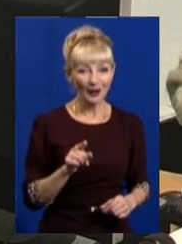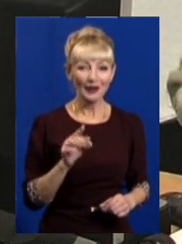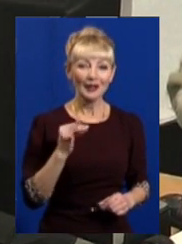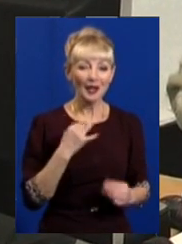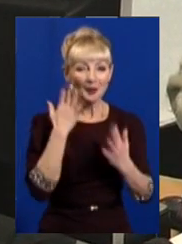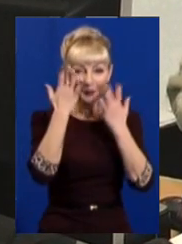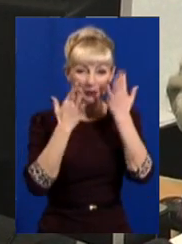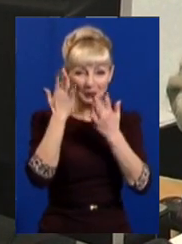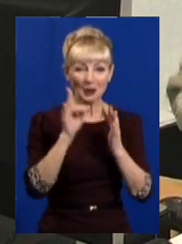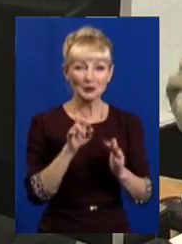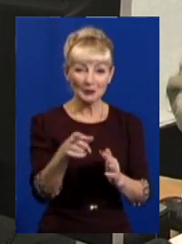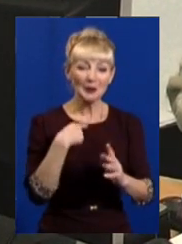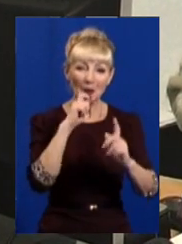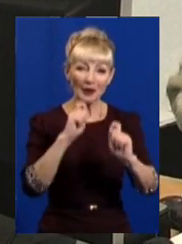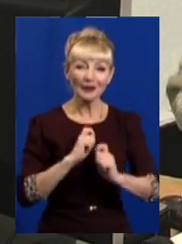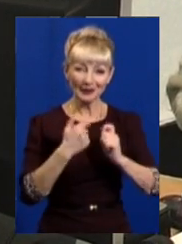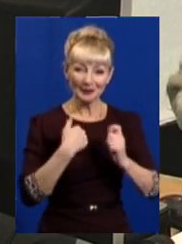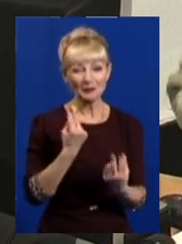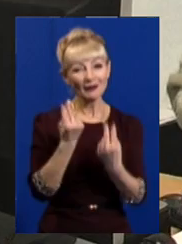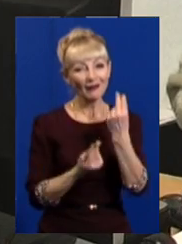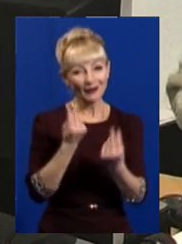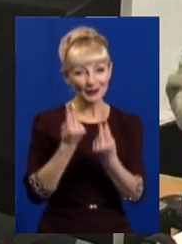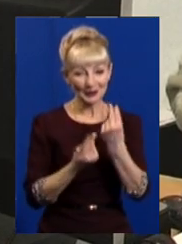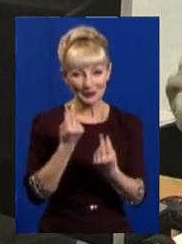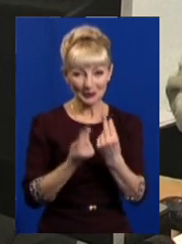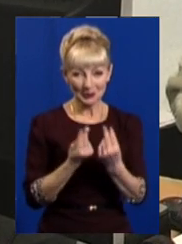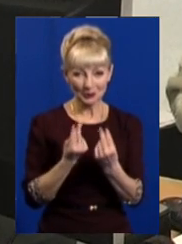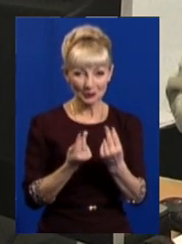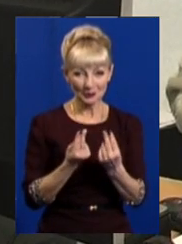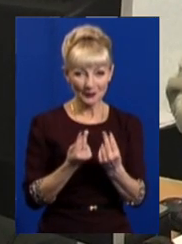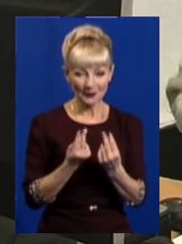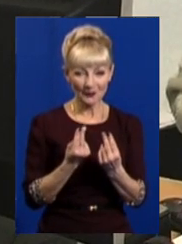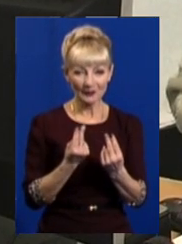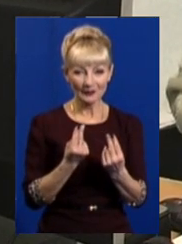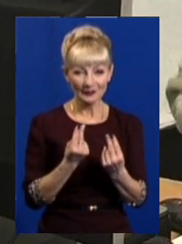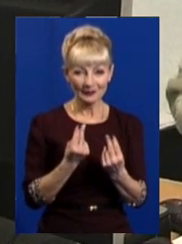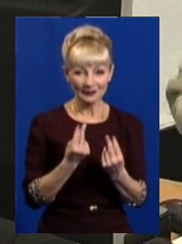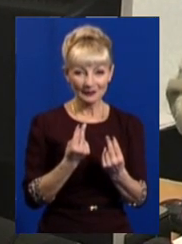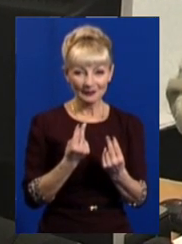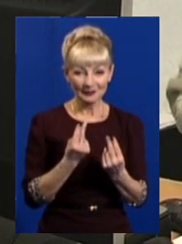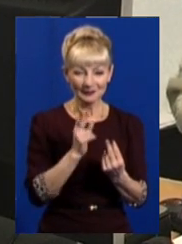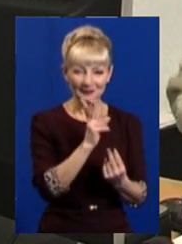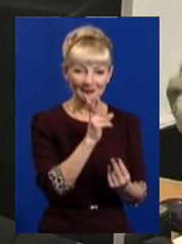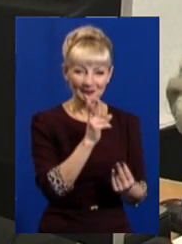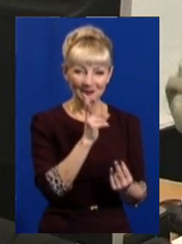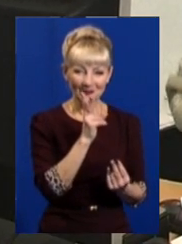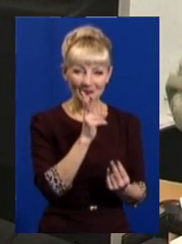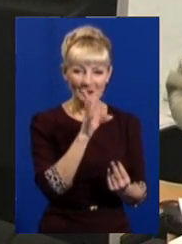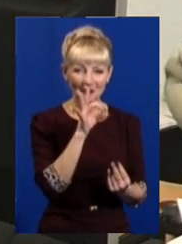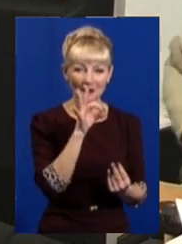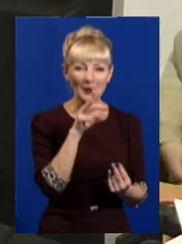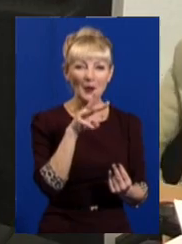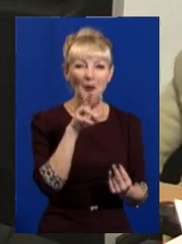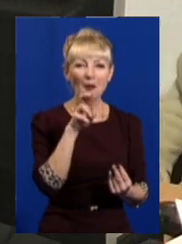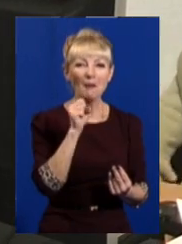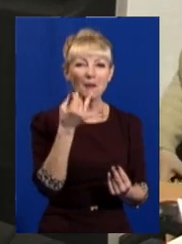мрію, щоб ти подарував мені грошкову комбайн,